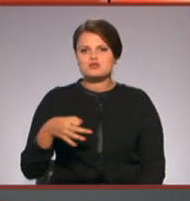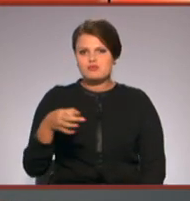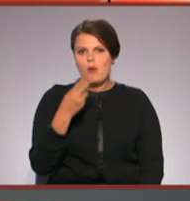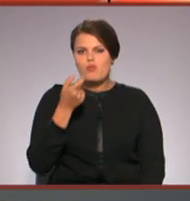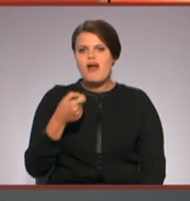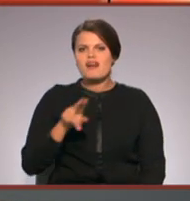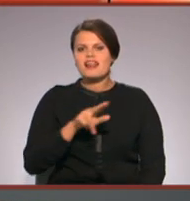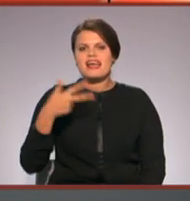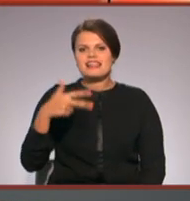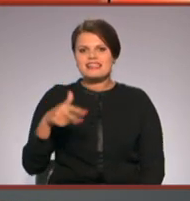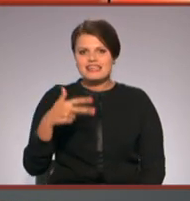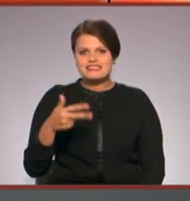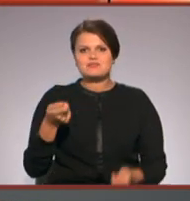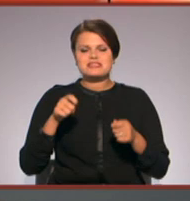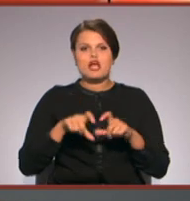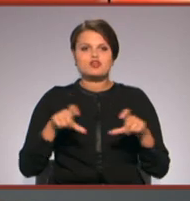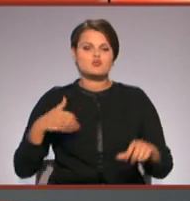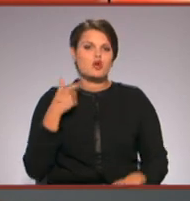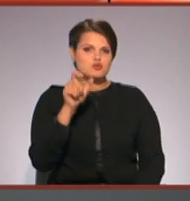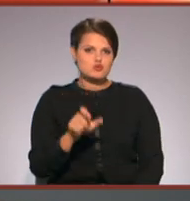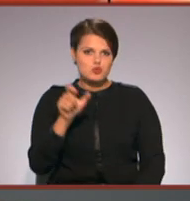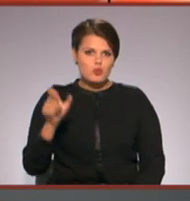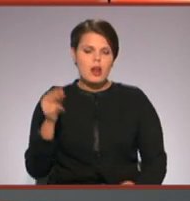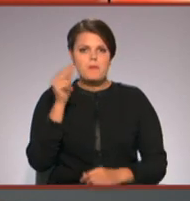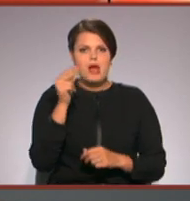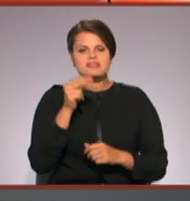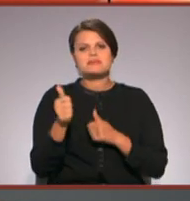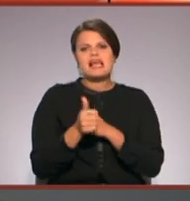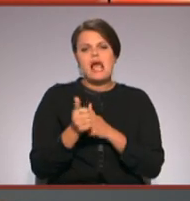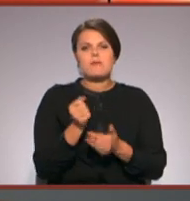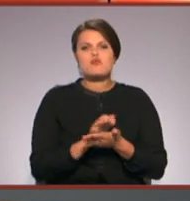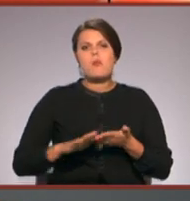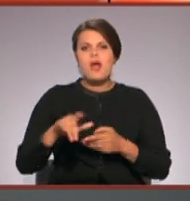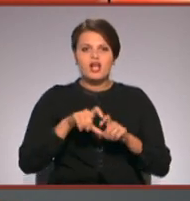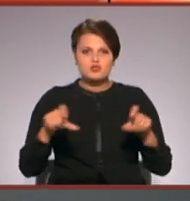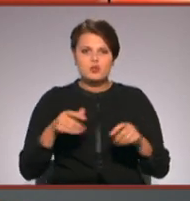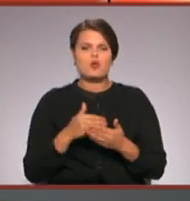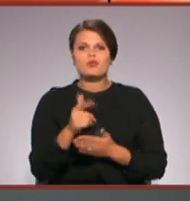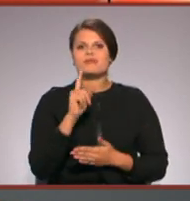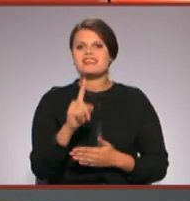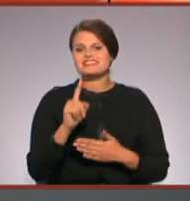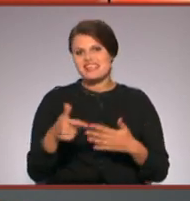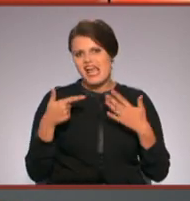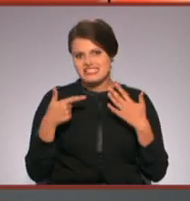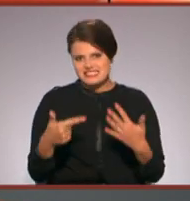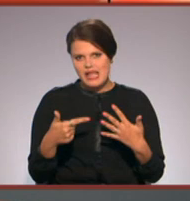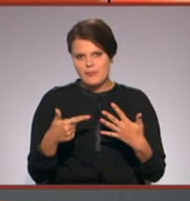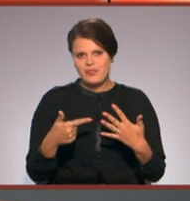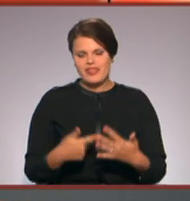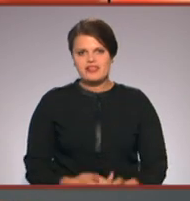audzēkņiem mācības kaimiņu pagastu skolās turpinās vien septiņi. Kā skolas slēgšana izskatās realtātais, kaidrotējais spektrs.